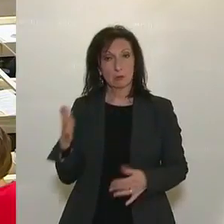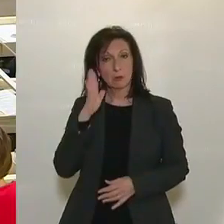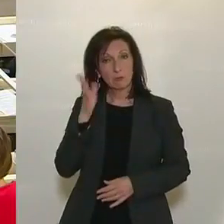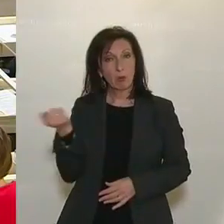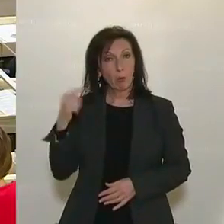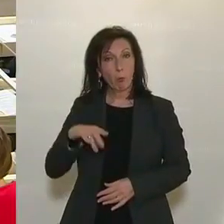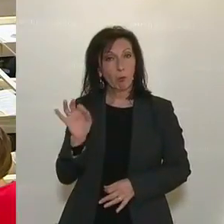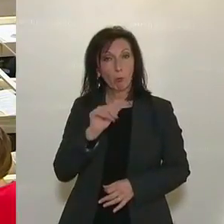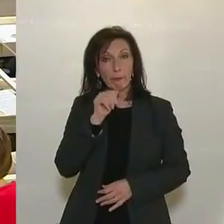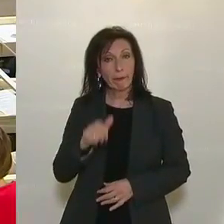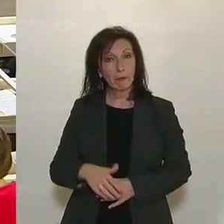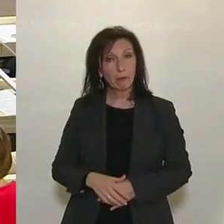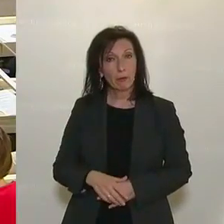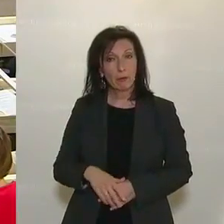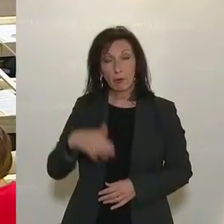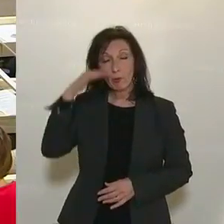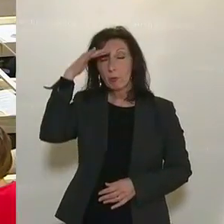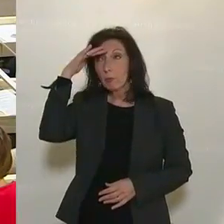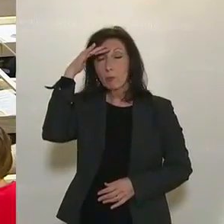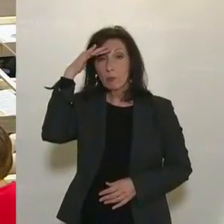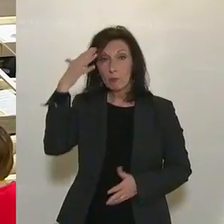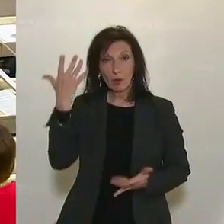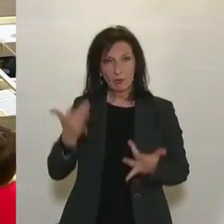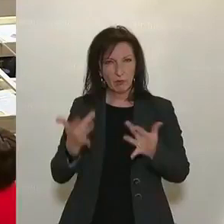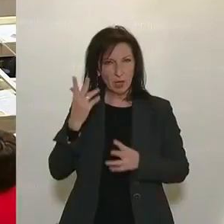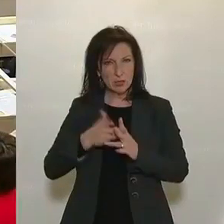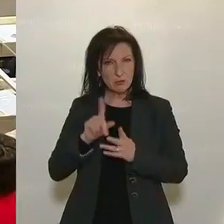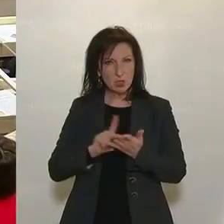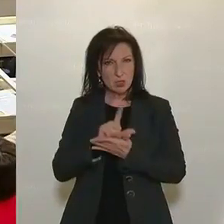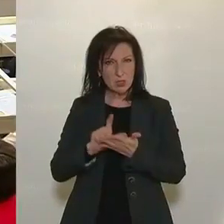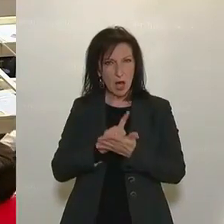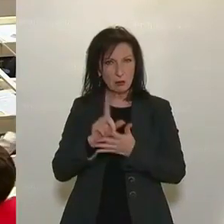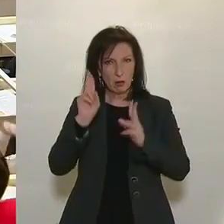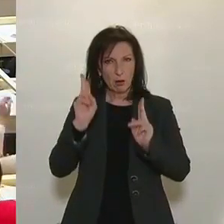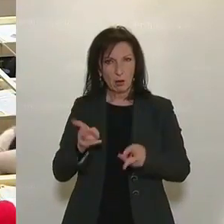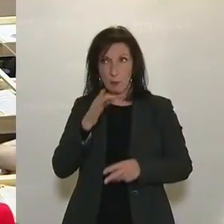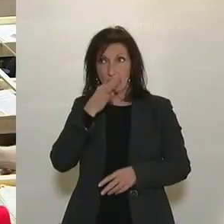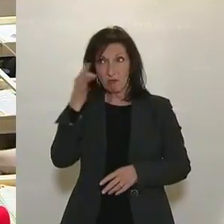teilzunehmen oder ob er das weitergesucht hat. Vielleicht kann man das einmal in der Zwischenzeit klären und die Uhr anhalten.